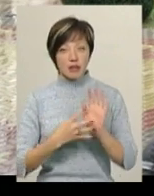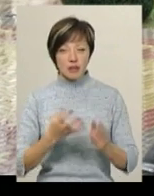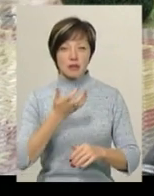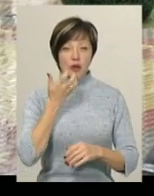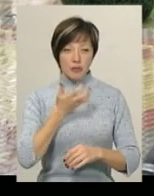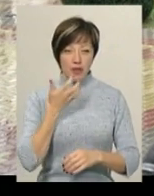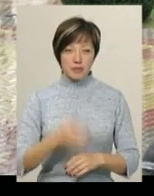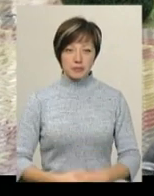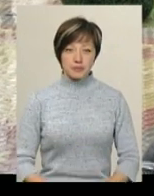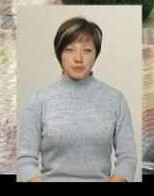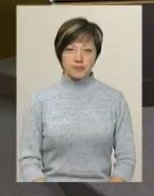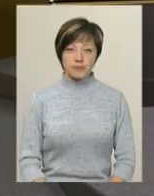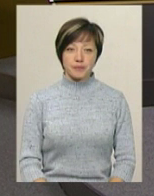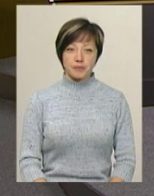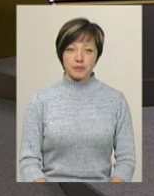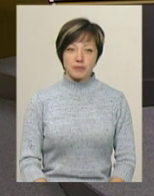градусів тепла.